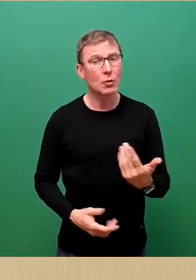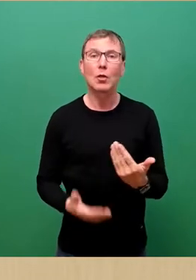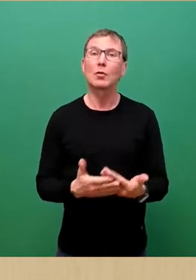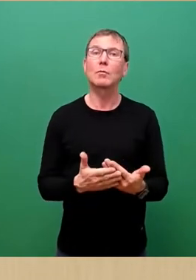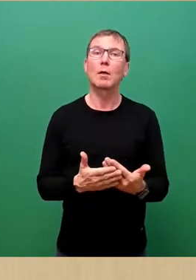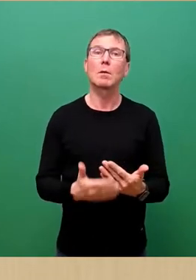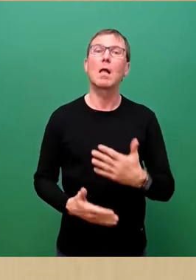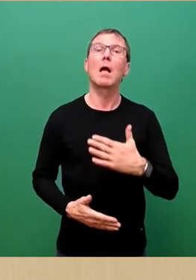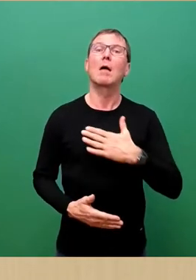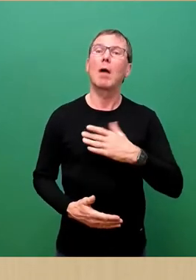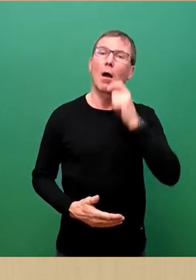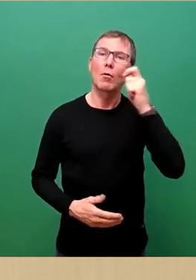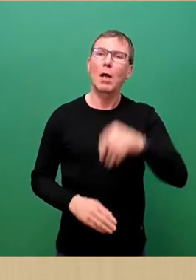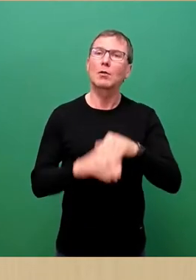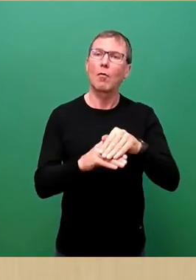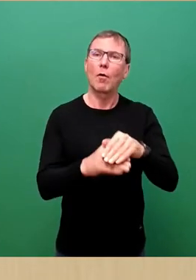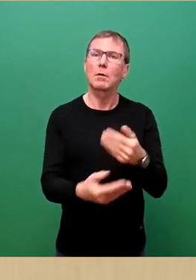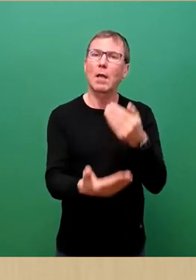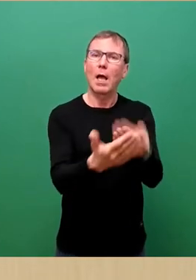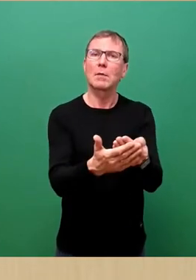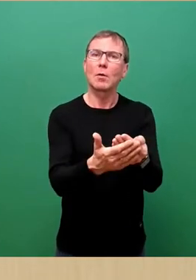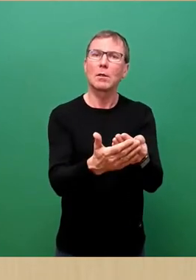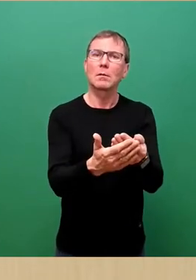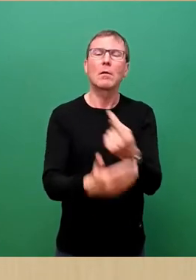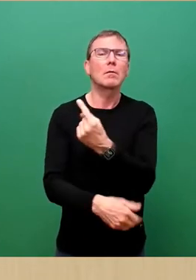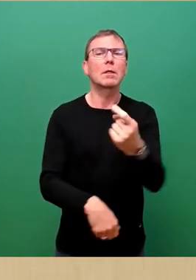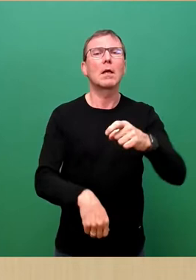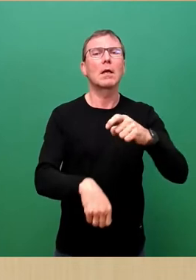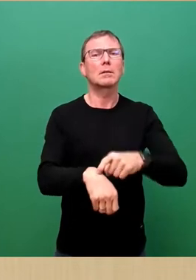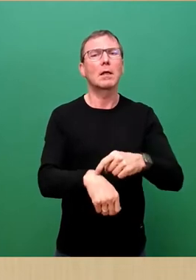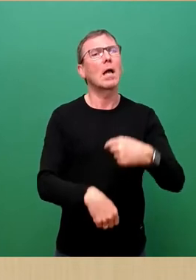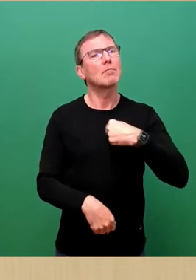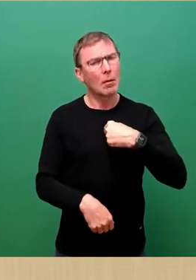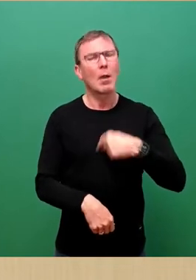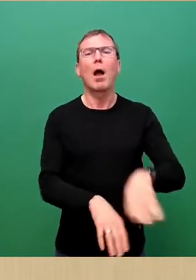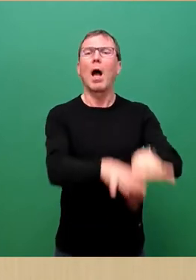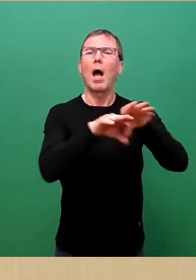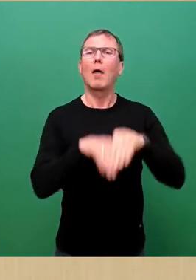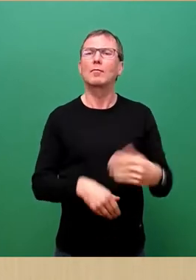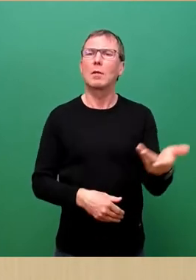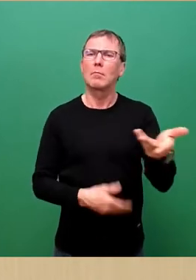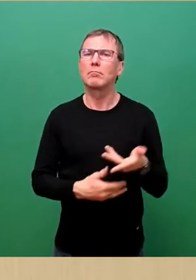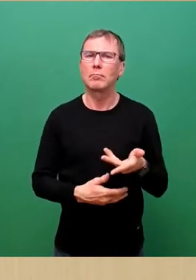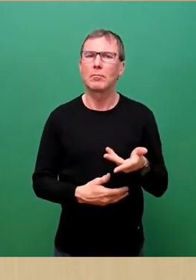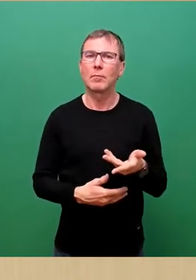ukrainischen Freunden angeboten, sie jederzeit bei mir aufzunehmen. Solche